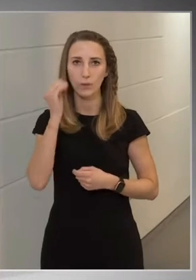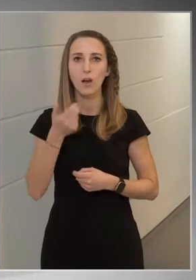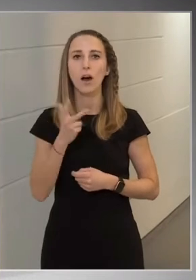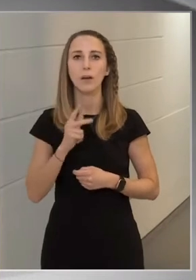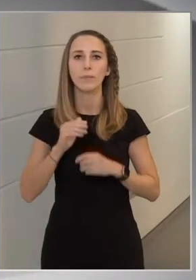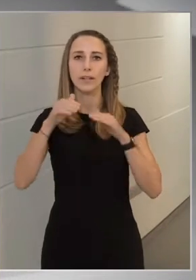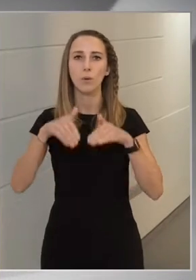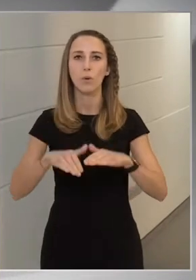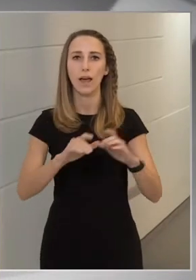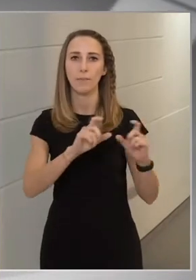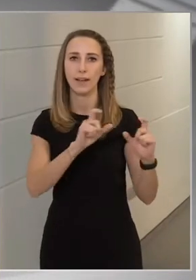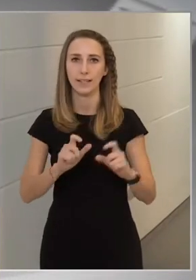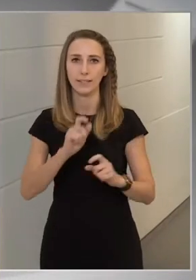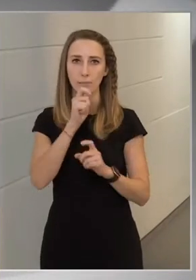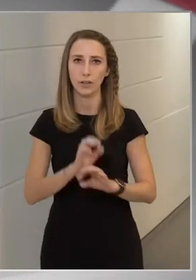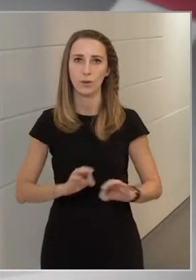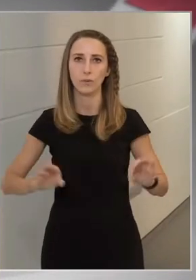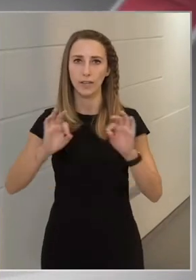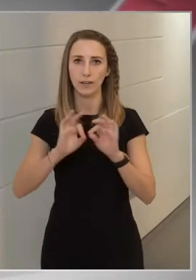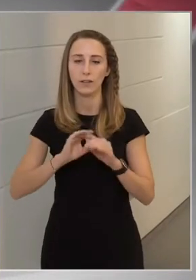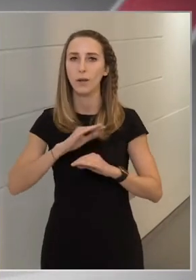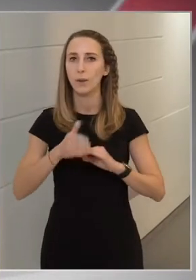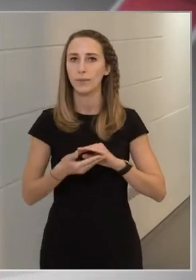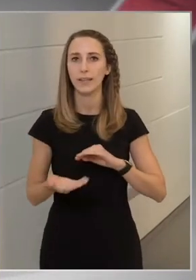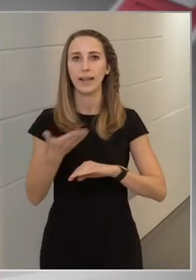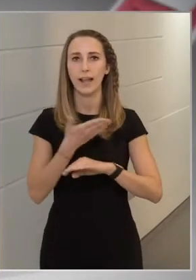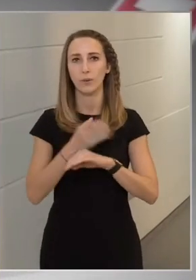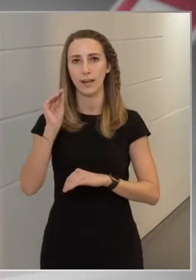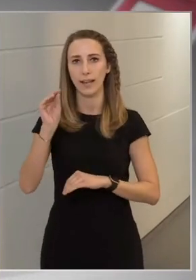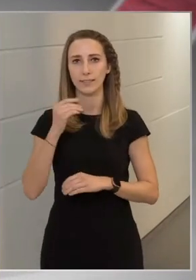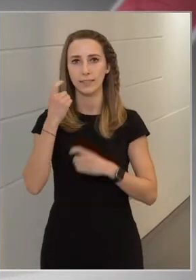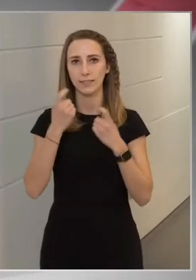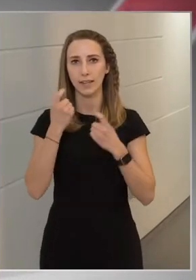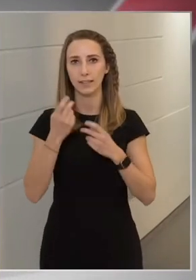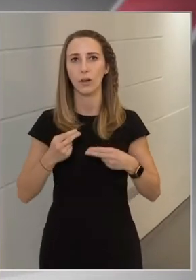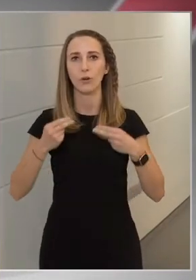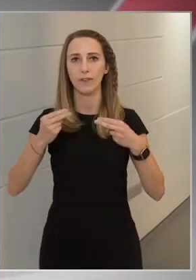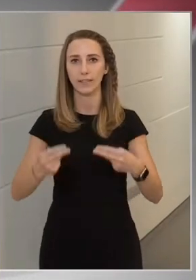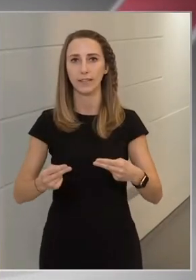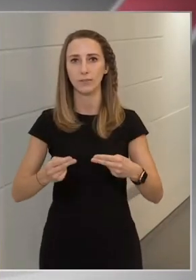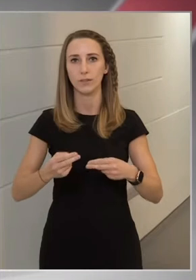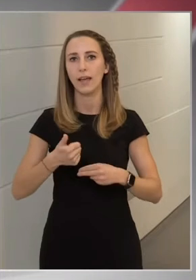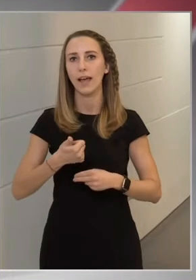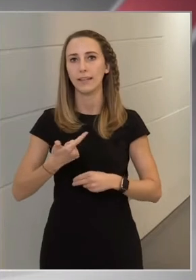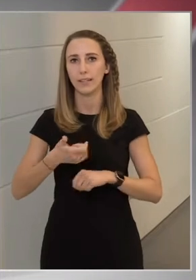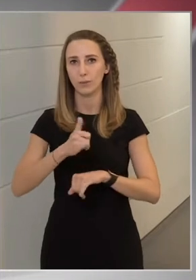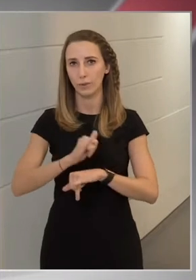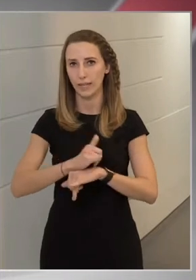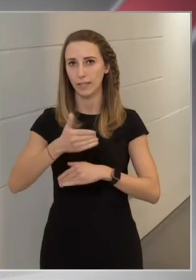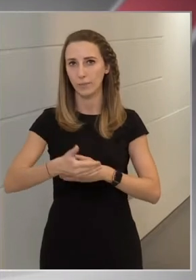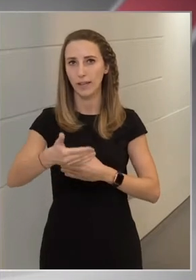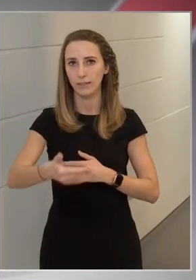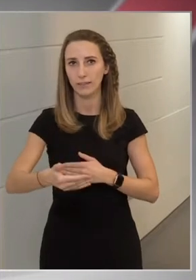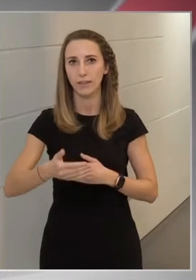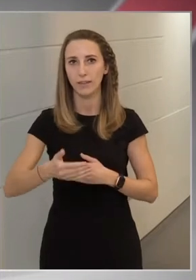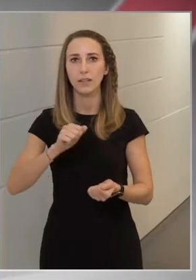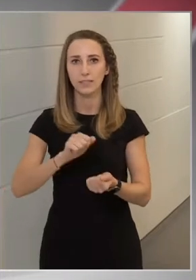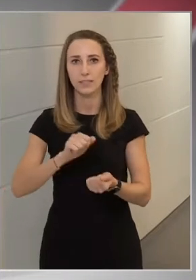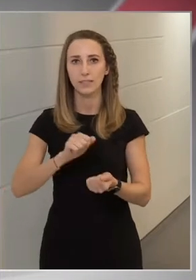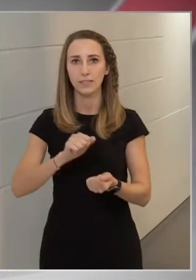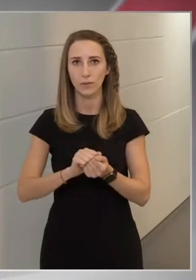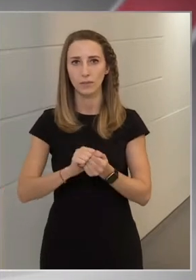hullám elérte Magyarországot minden előrejelzés szerint. A következő egy-két hétben a számok